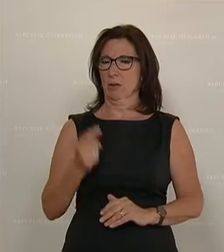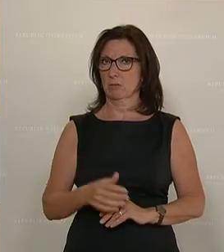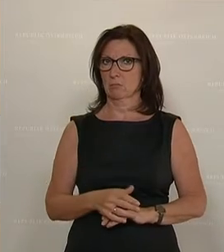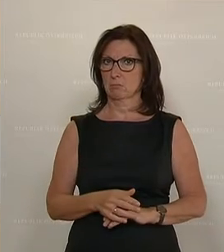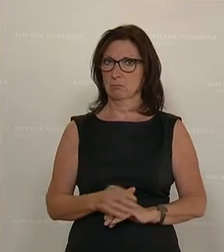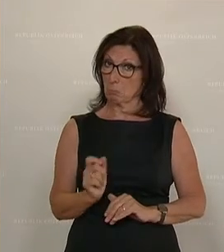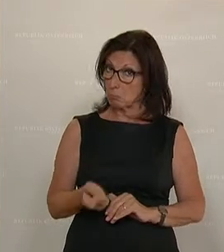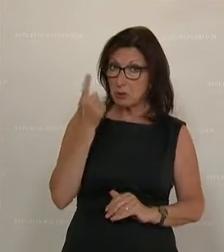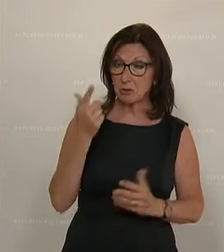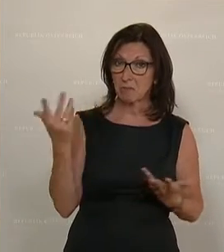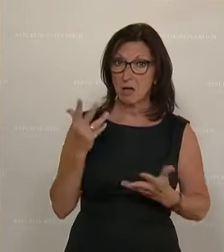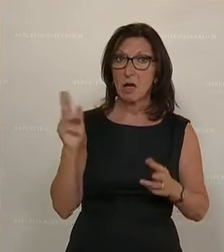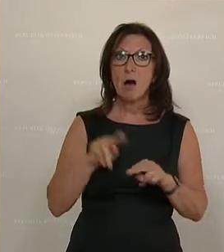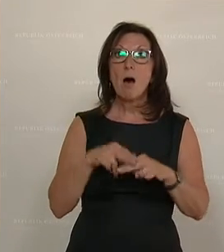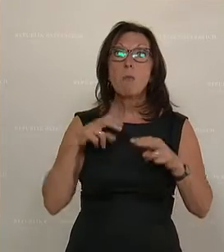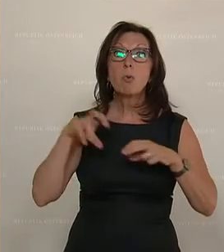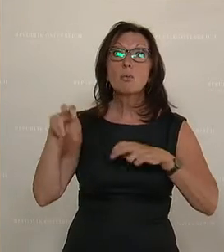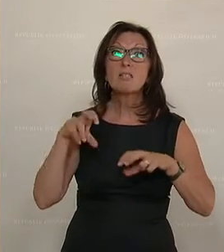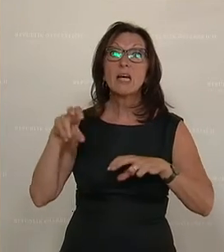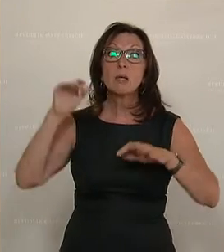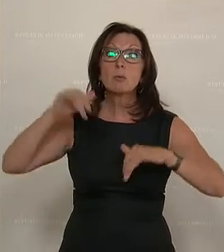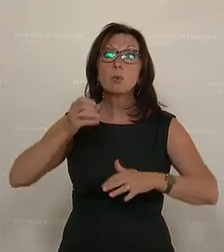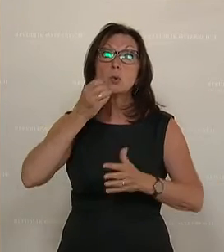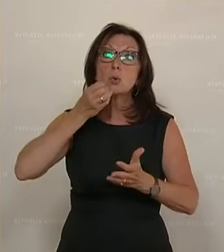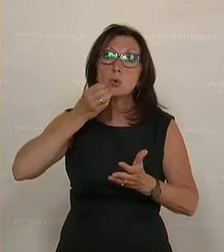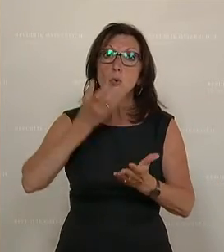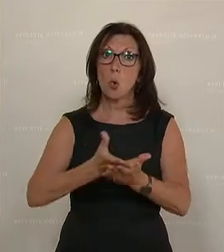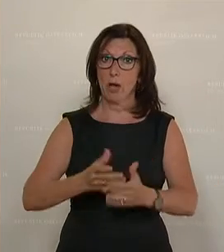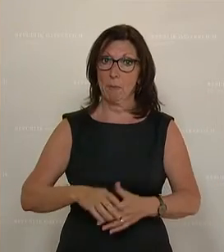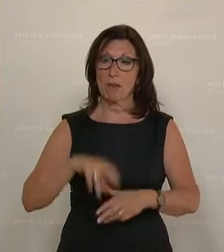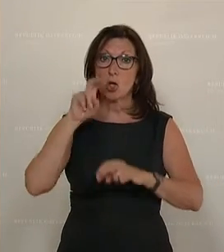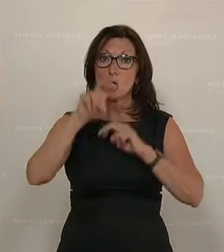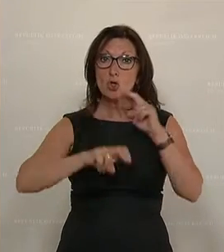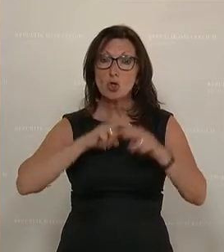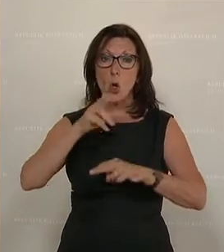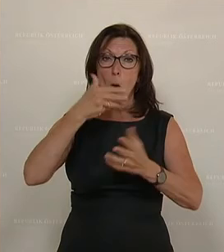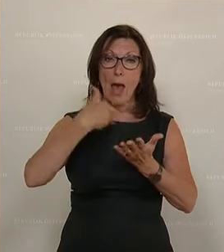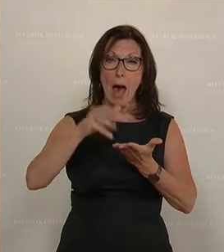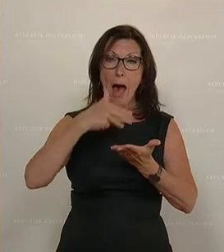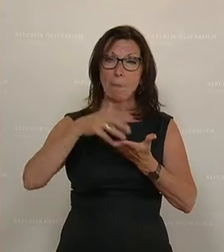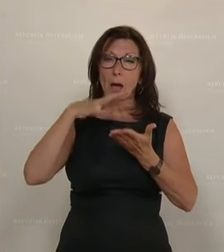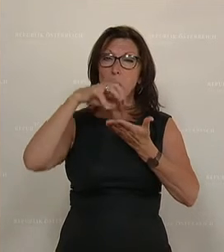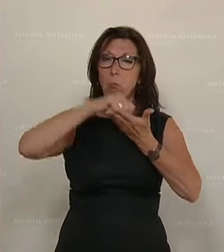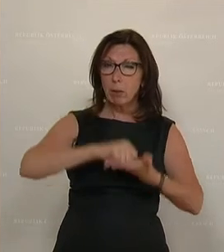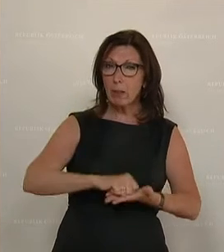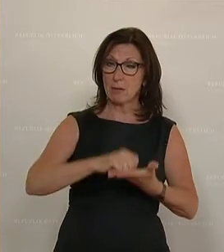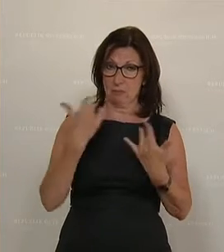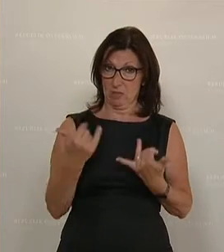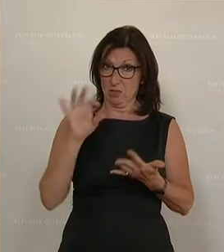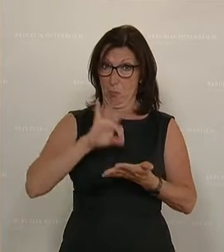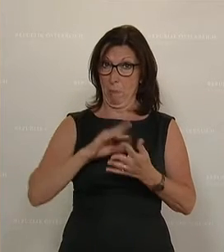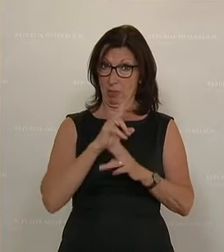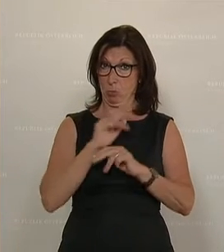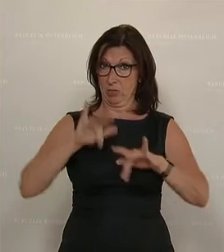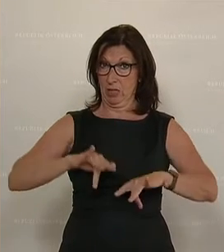die Bundesregierung zugeben hat müssen, dass die Steuer- und Abgabenbelastung, die wir derzeit in Österreich